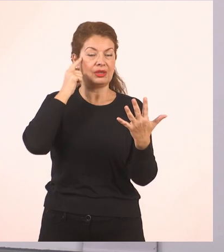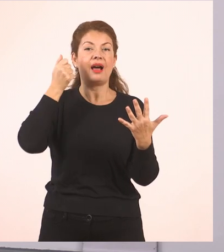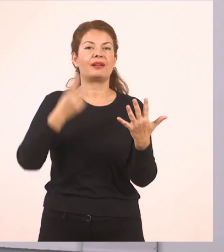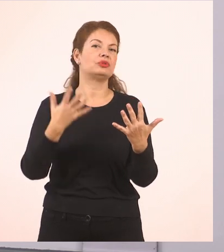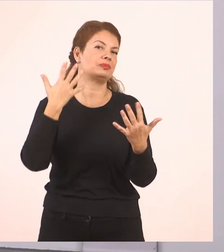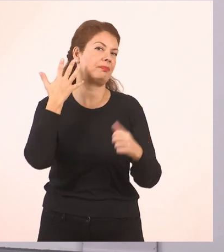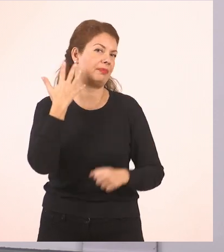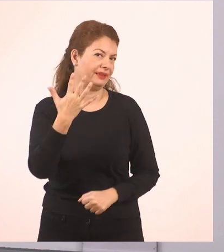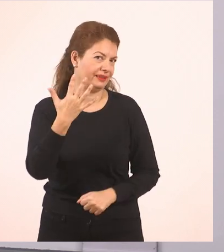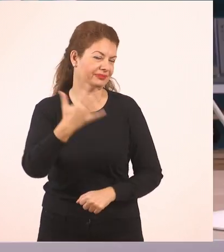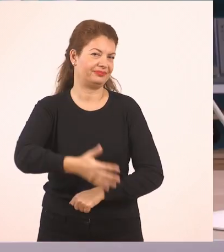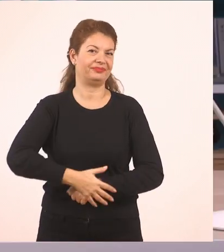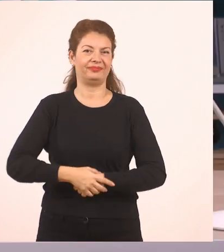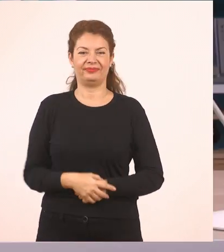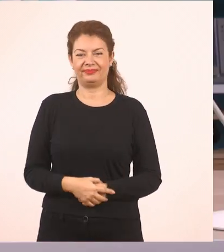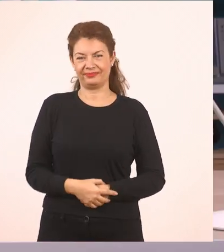αριθμό 5.